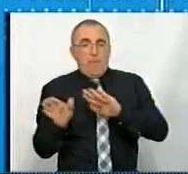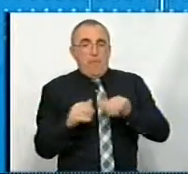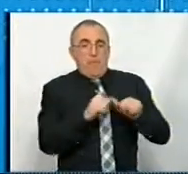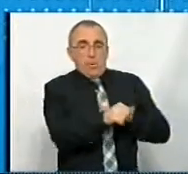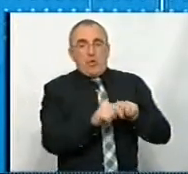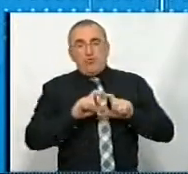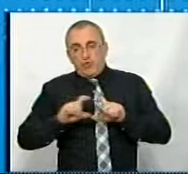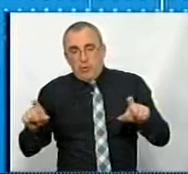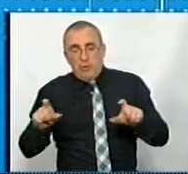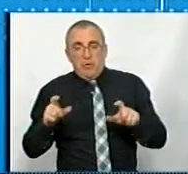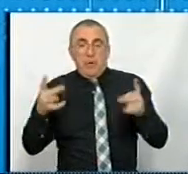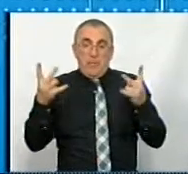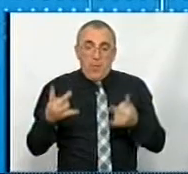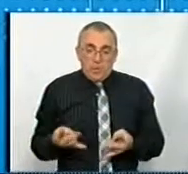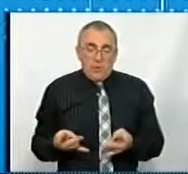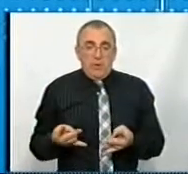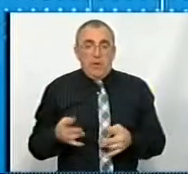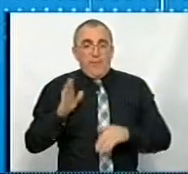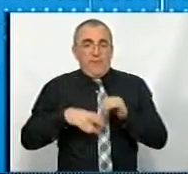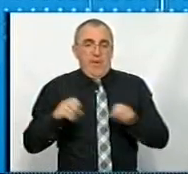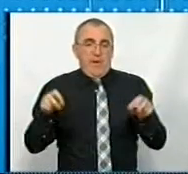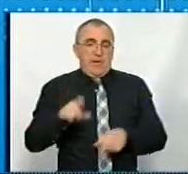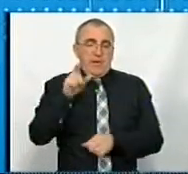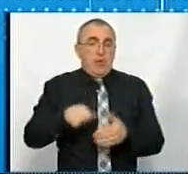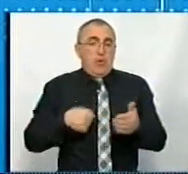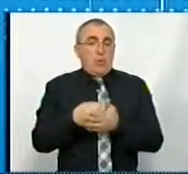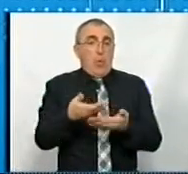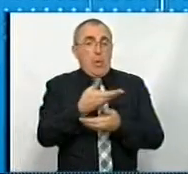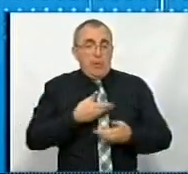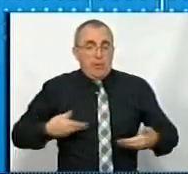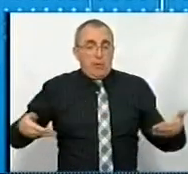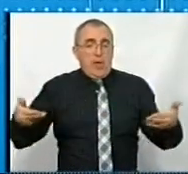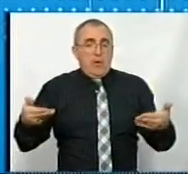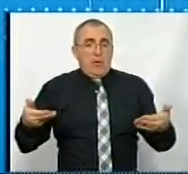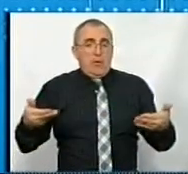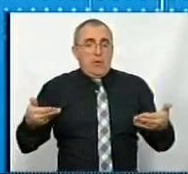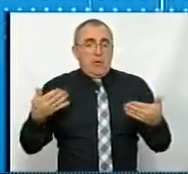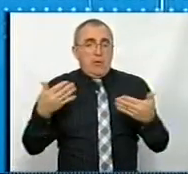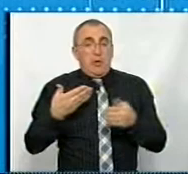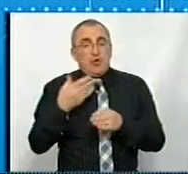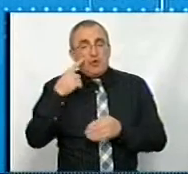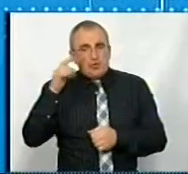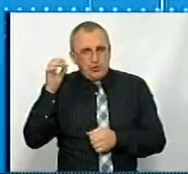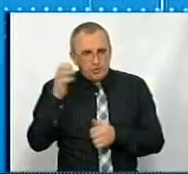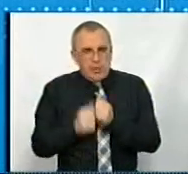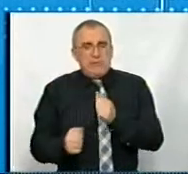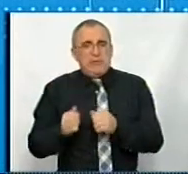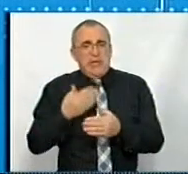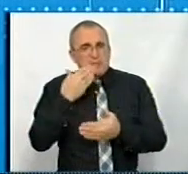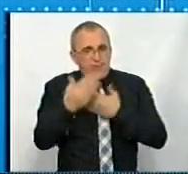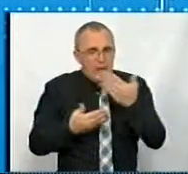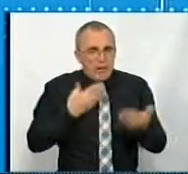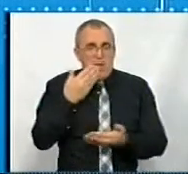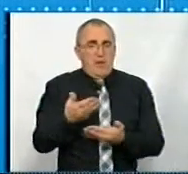вони іноді потребують фахівців. І до нас вже частіше звертаються для того, щоб